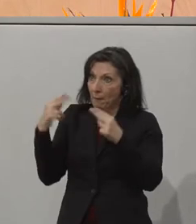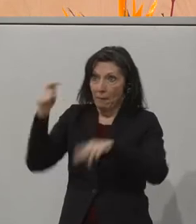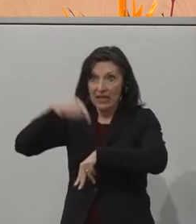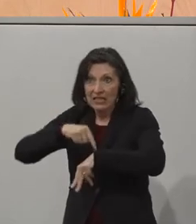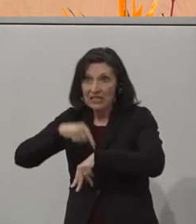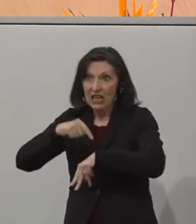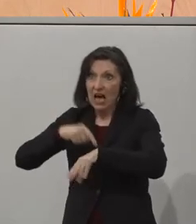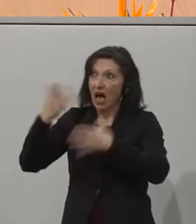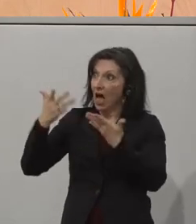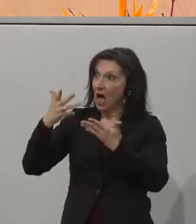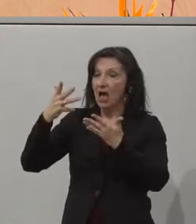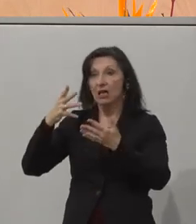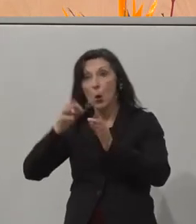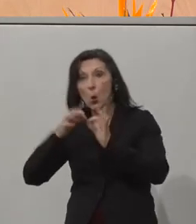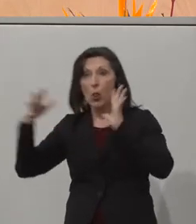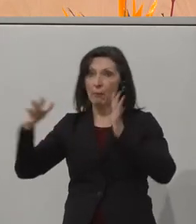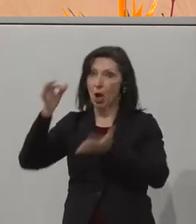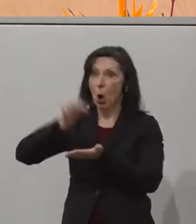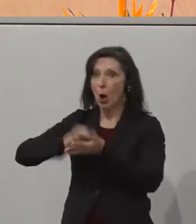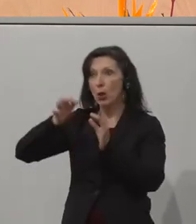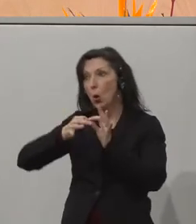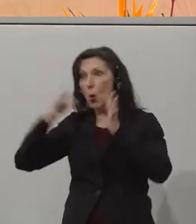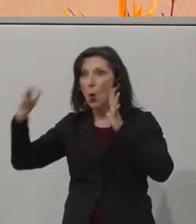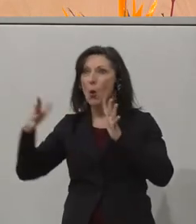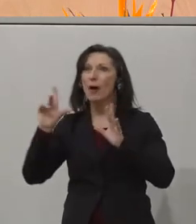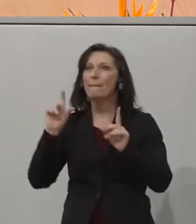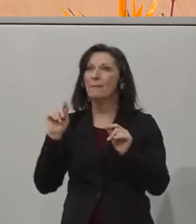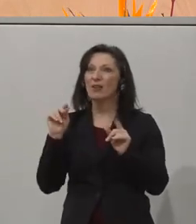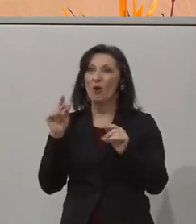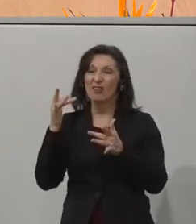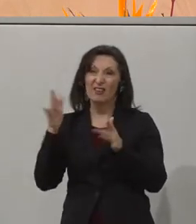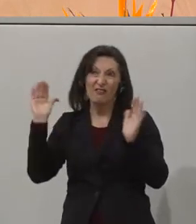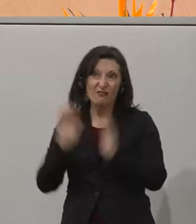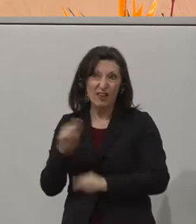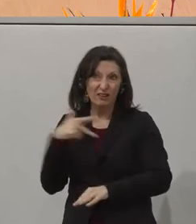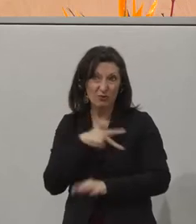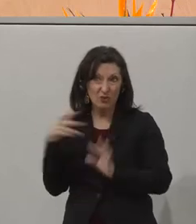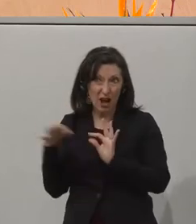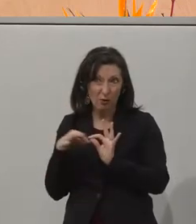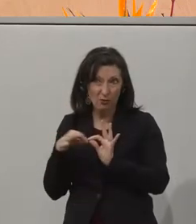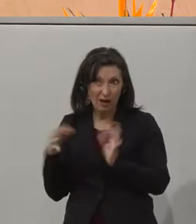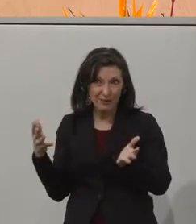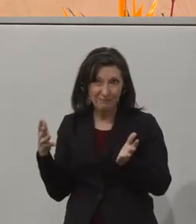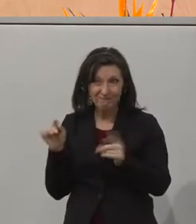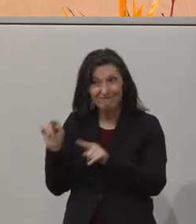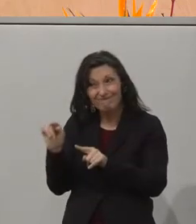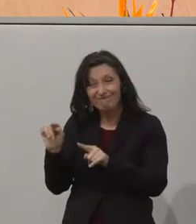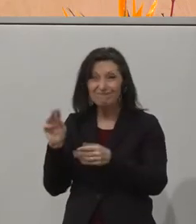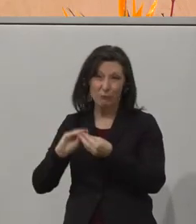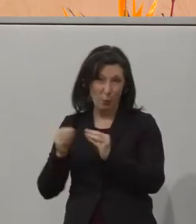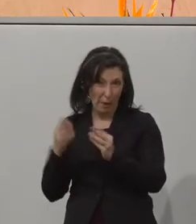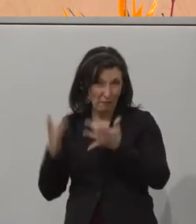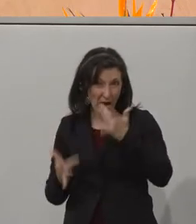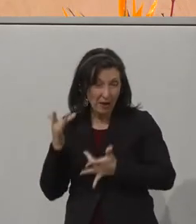ortsunabhängigen Arbeiten geringere soziale Einbindung verbunden sein. Wir müssen also auf alle Gruppen schauen. Die